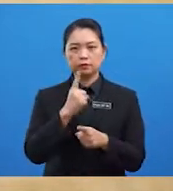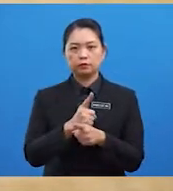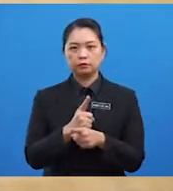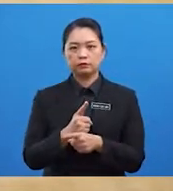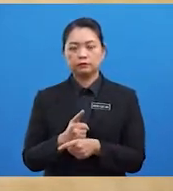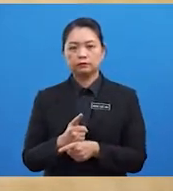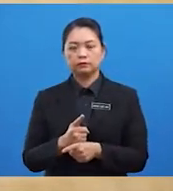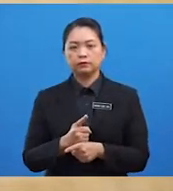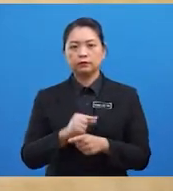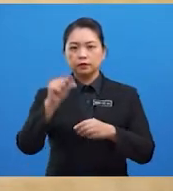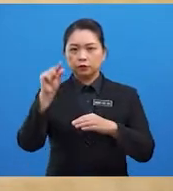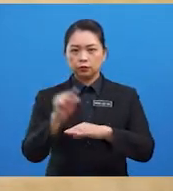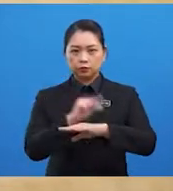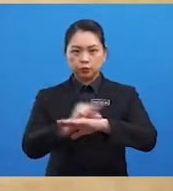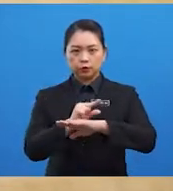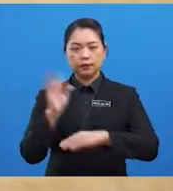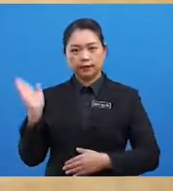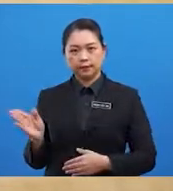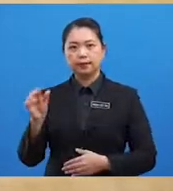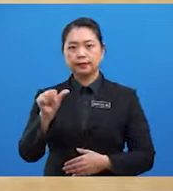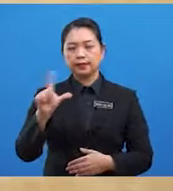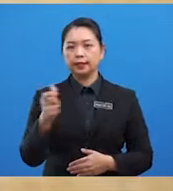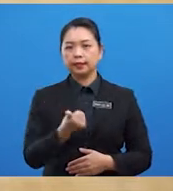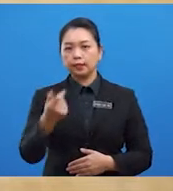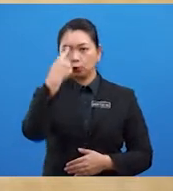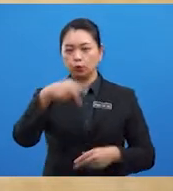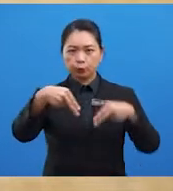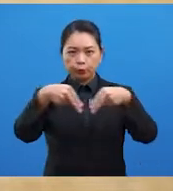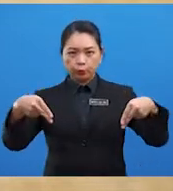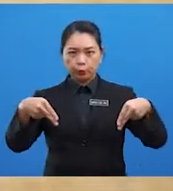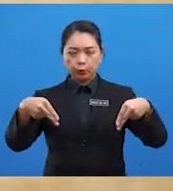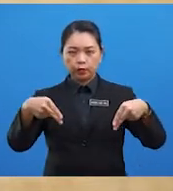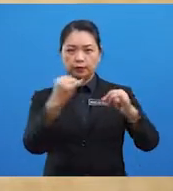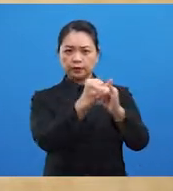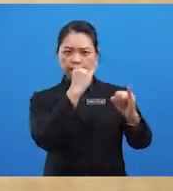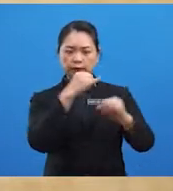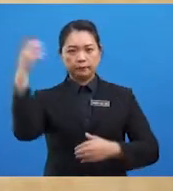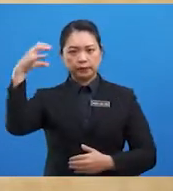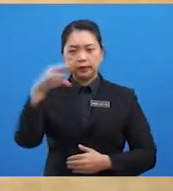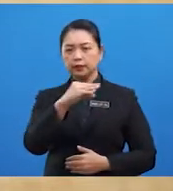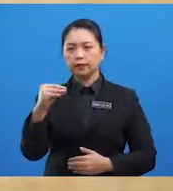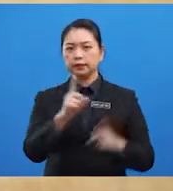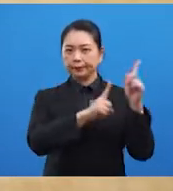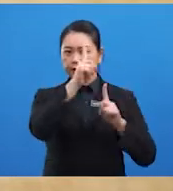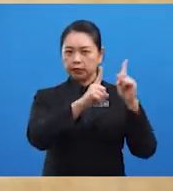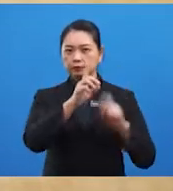kegunaan Astrolab ialah alat untuk mengukur jarak matahari dan bintang